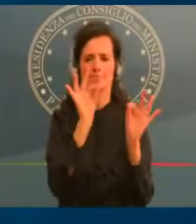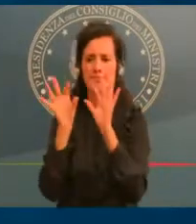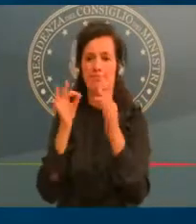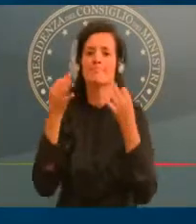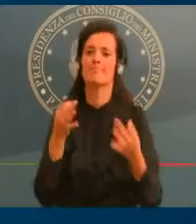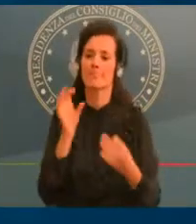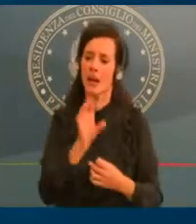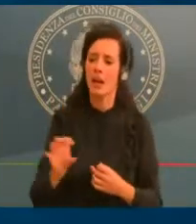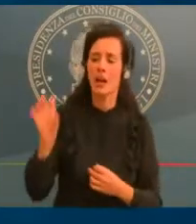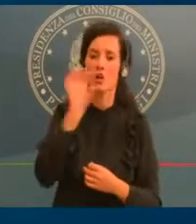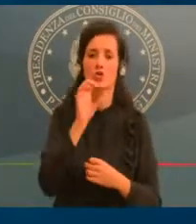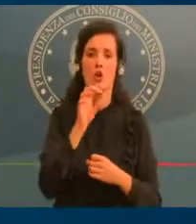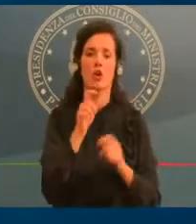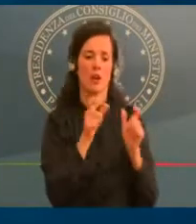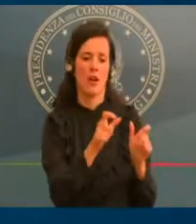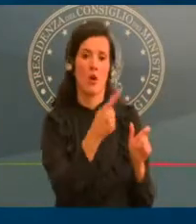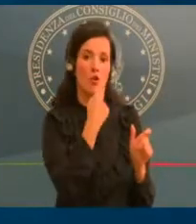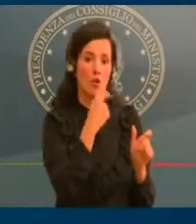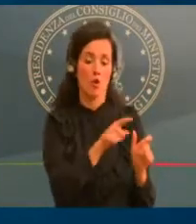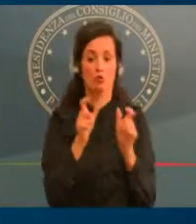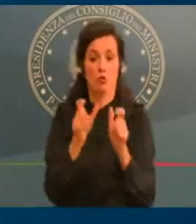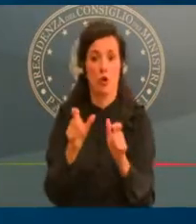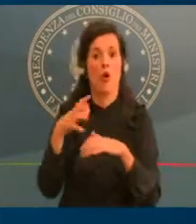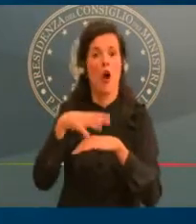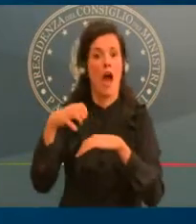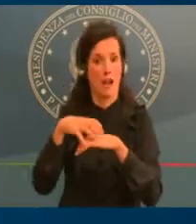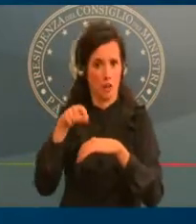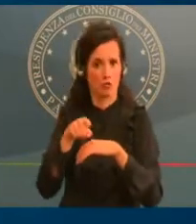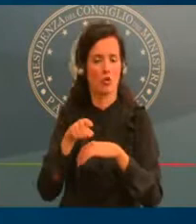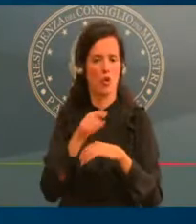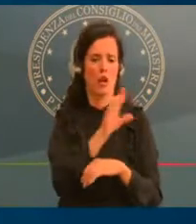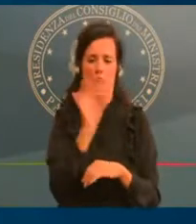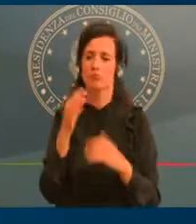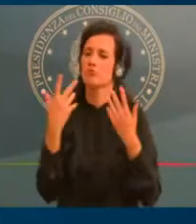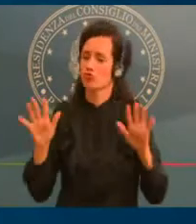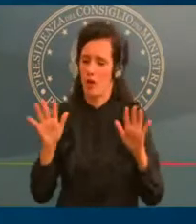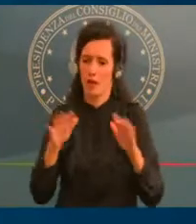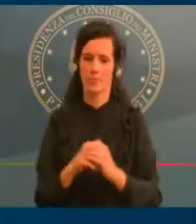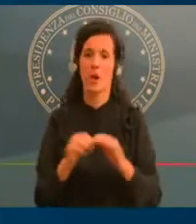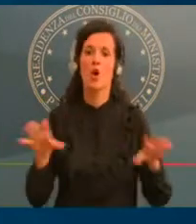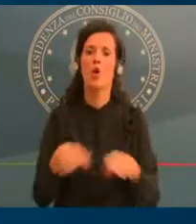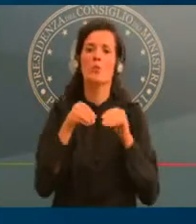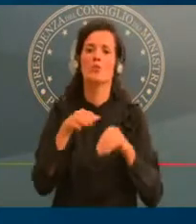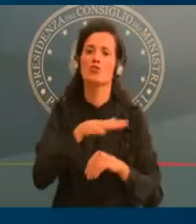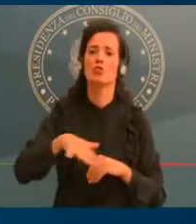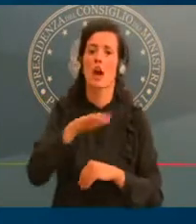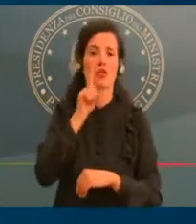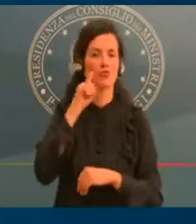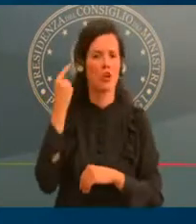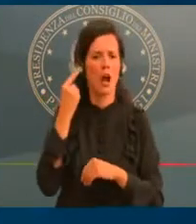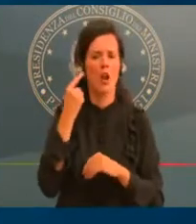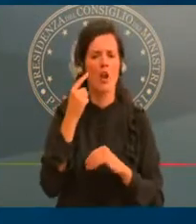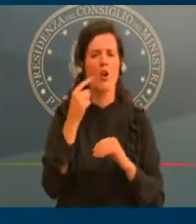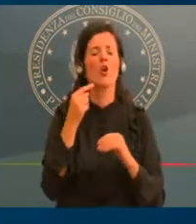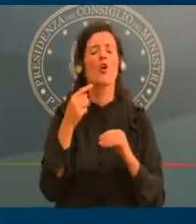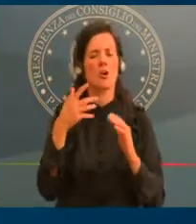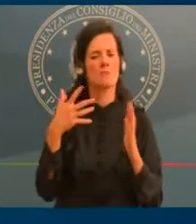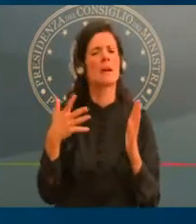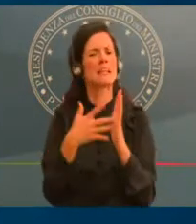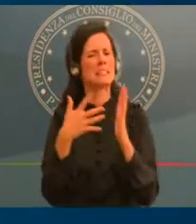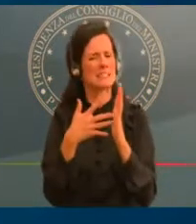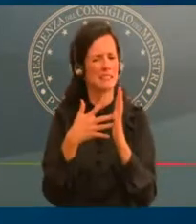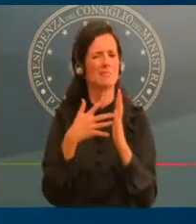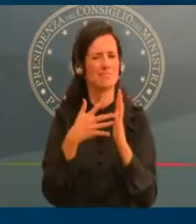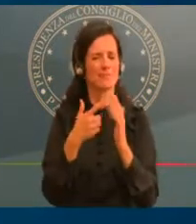con criticità moderata. In quest'area, all'esito dell'ultimo monitoraggio, rientrano le regioni Abruzzo,